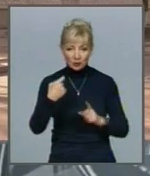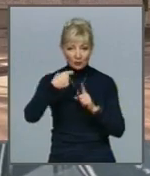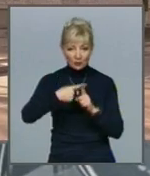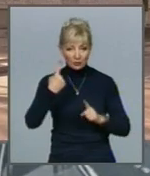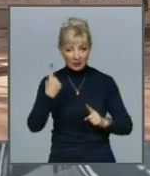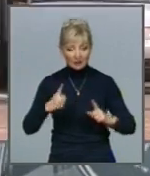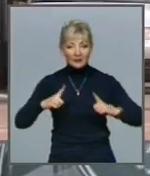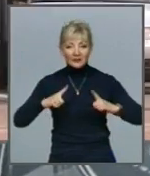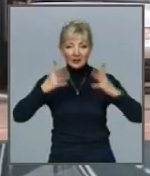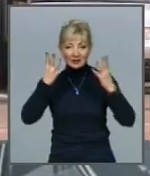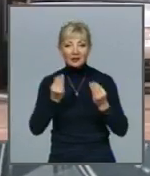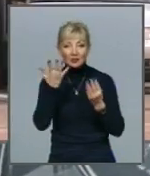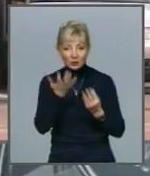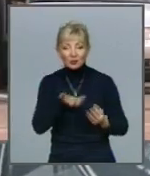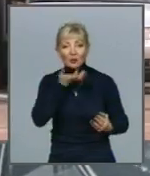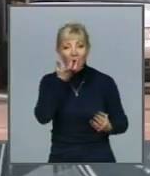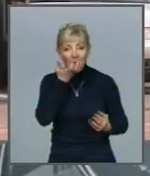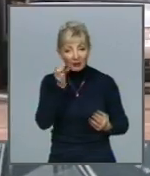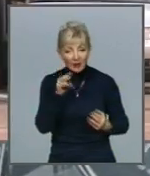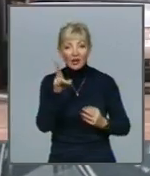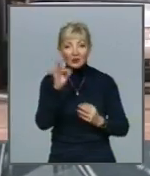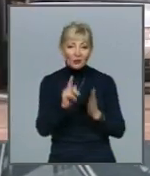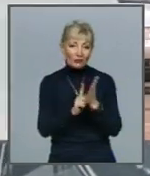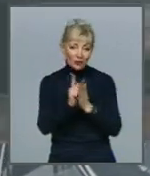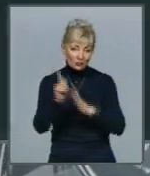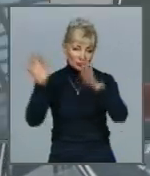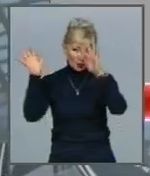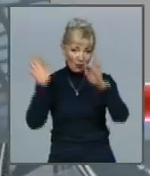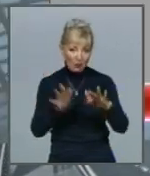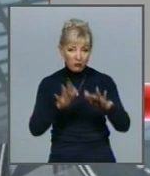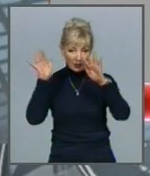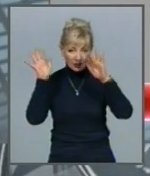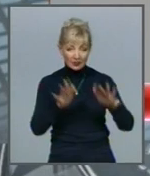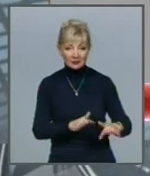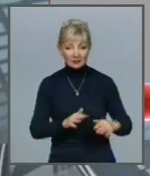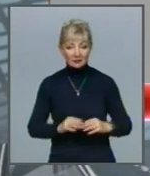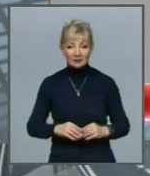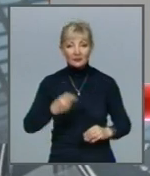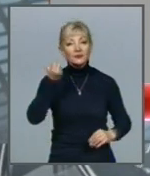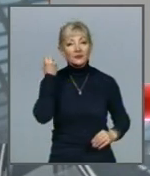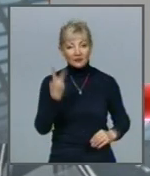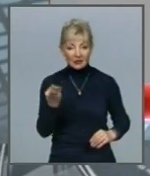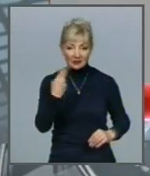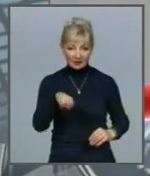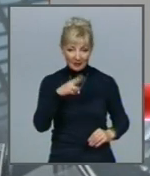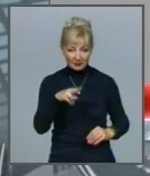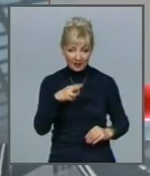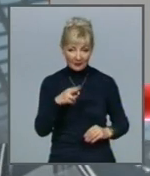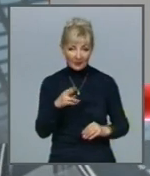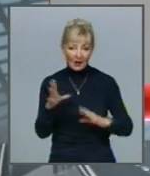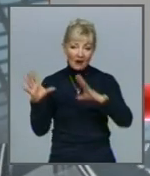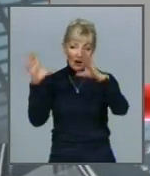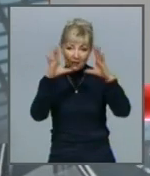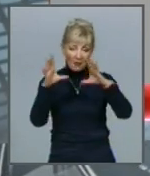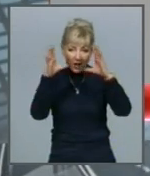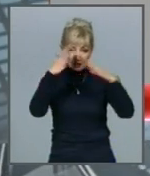У вихідні ще потепліше, але вже почнуться опади 12 грудня мінлива хмарність